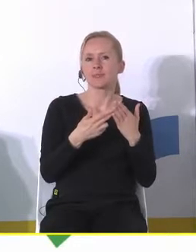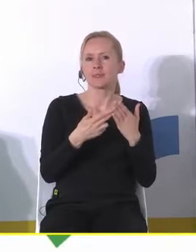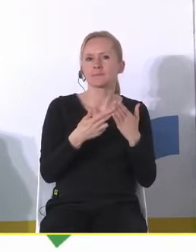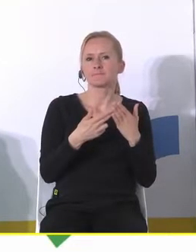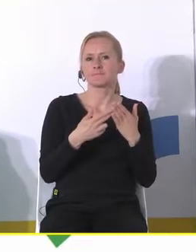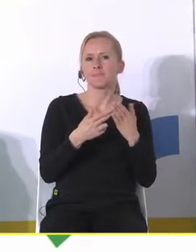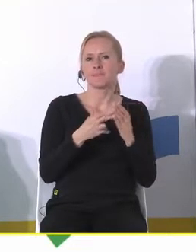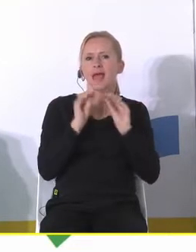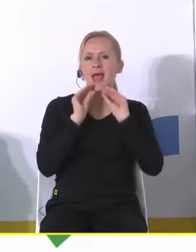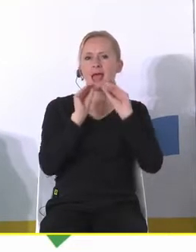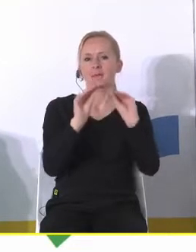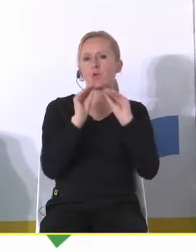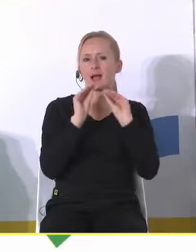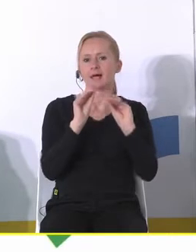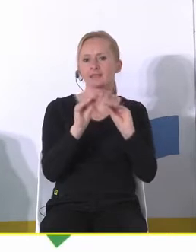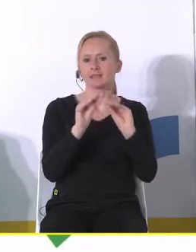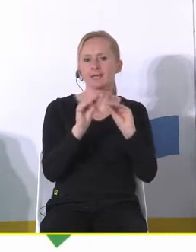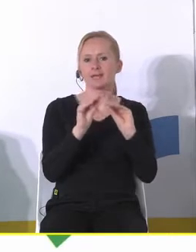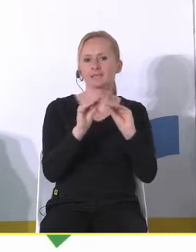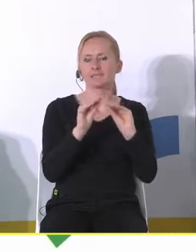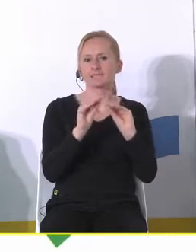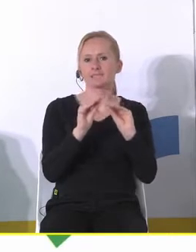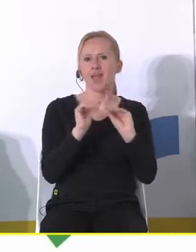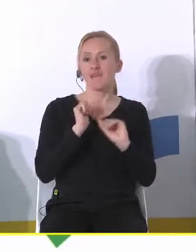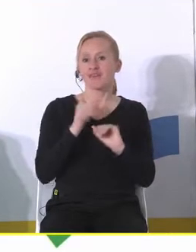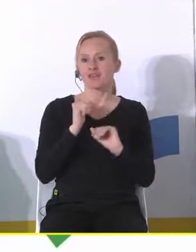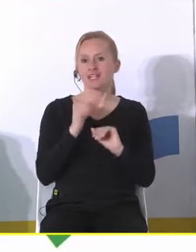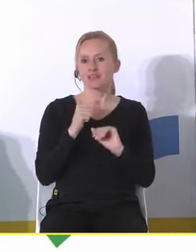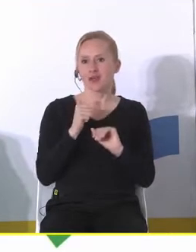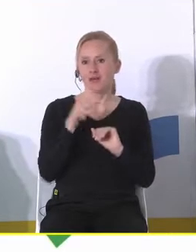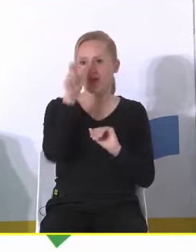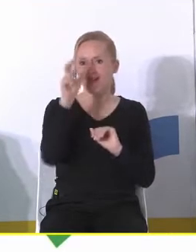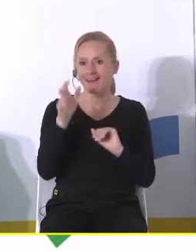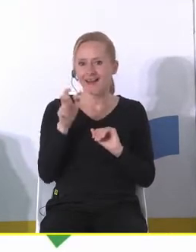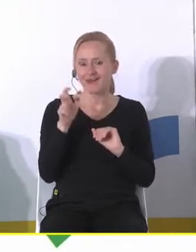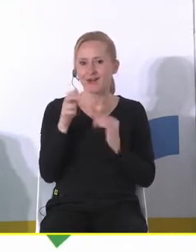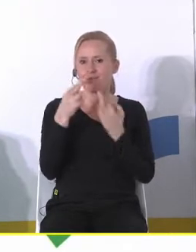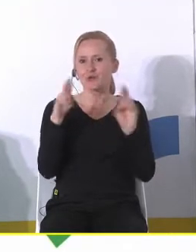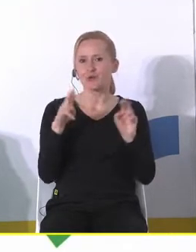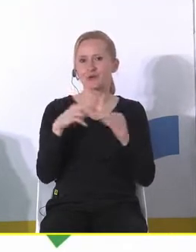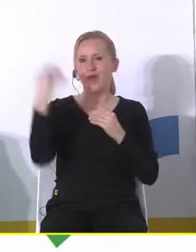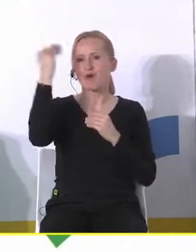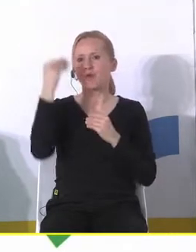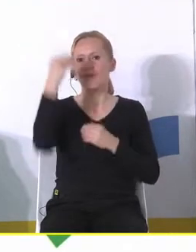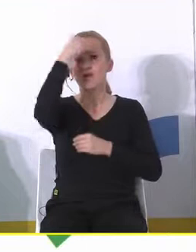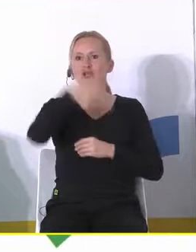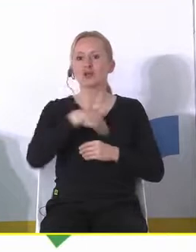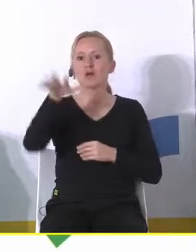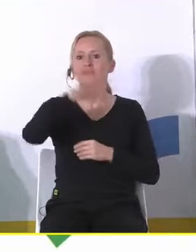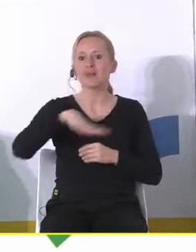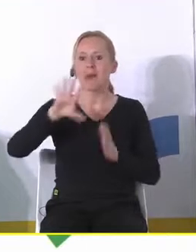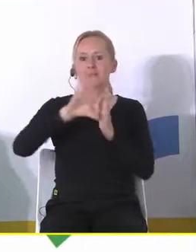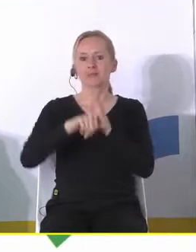wykształcenie wysokiej wysoko wykwalifikowanej kadry dydaktycznej szkoły w tym